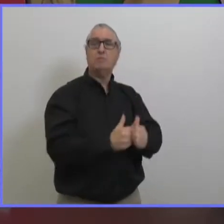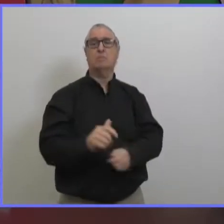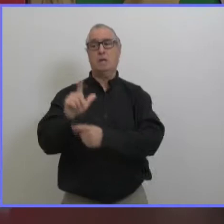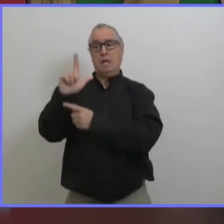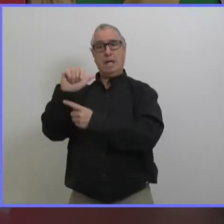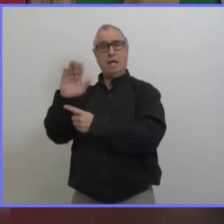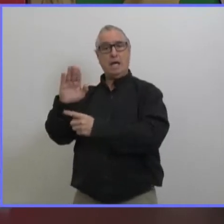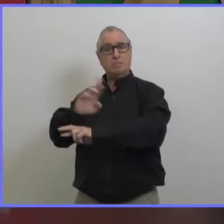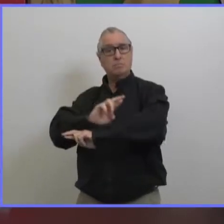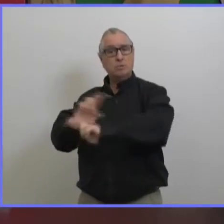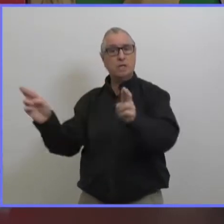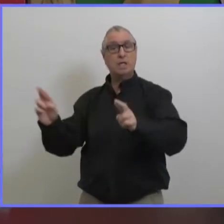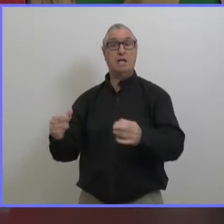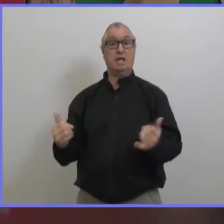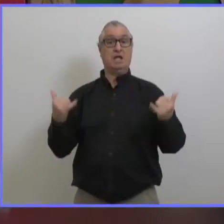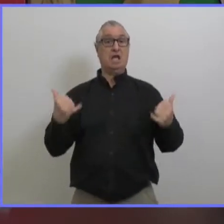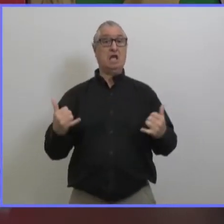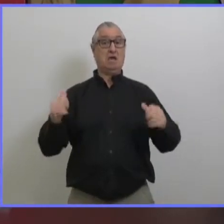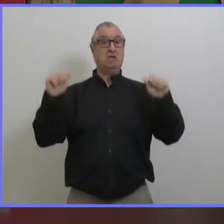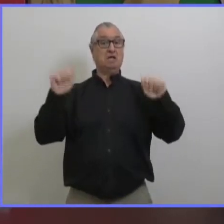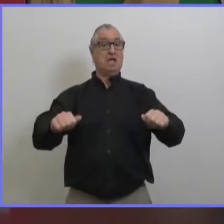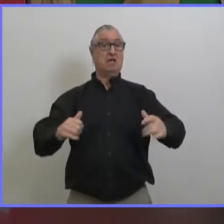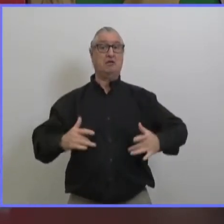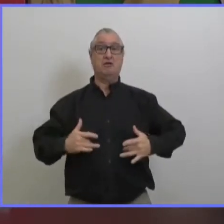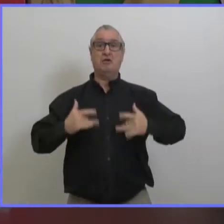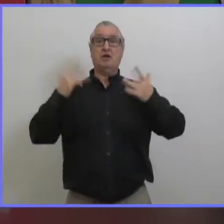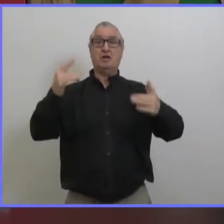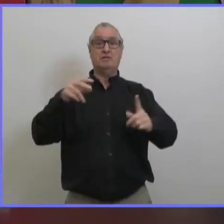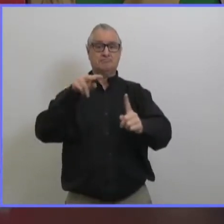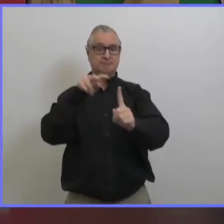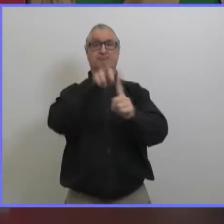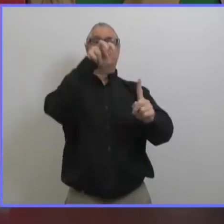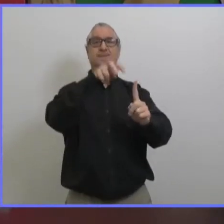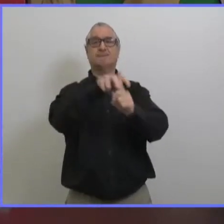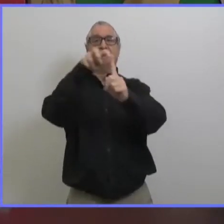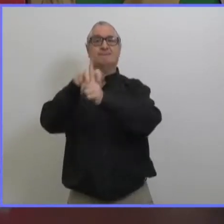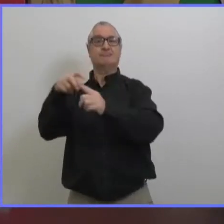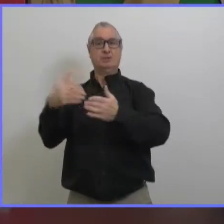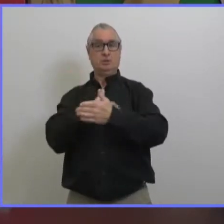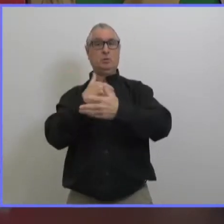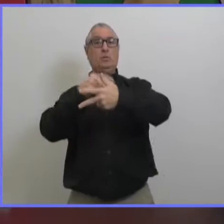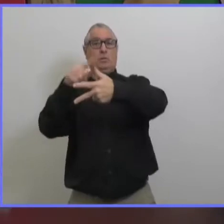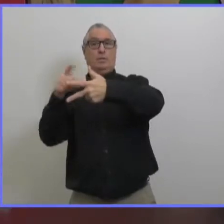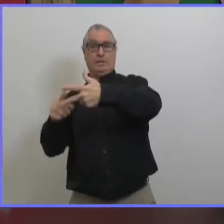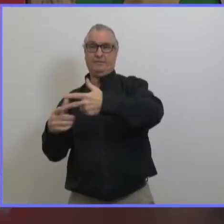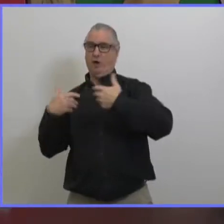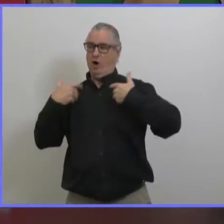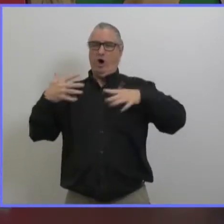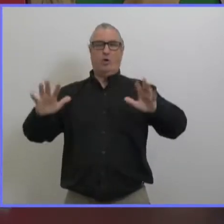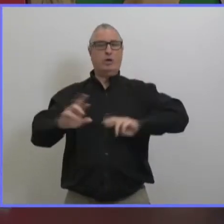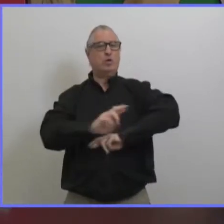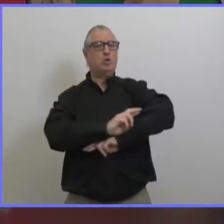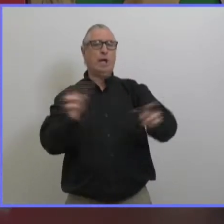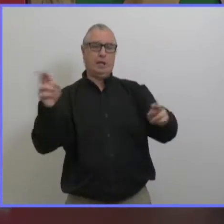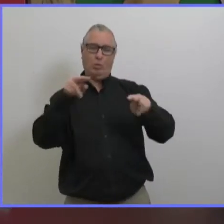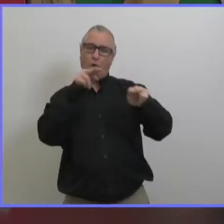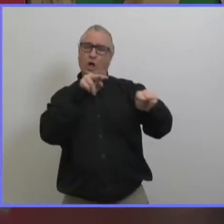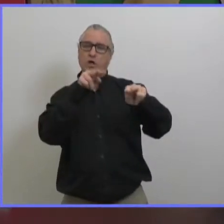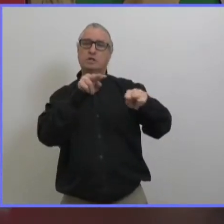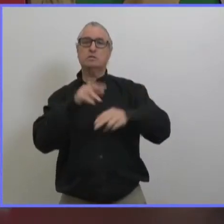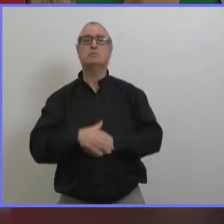maintenant la capacité de détecter ces variants beaucoup plus tôt et toutes nos mesures de santé publique